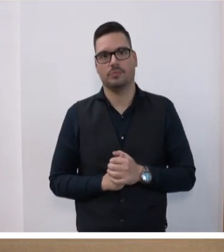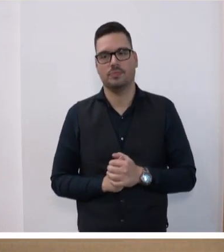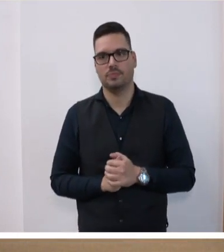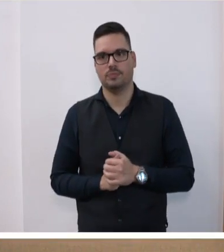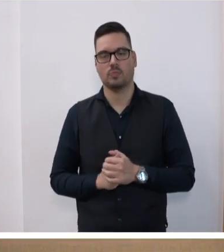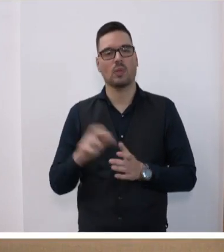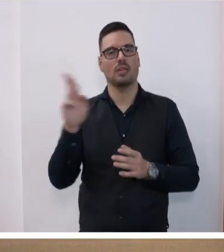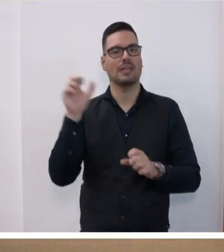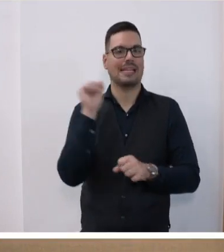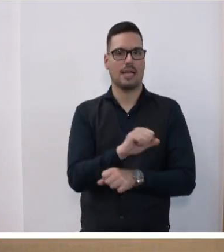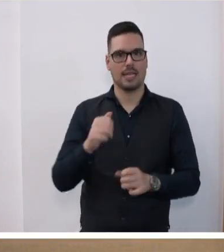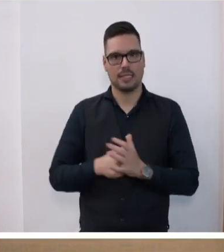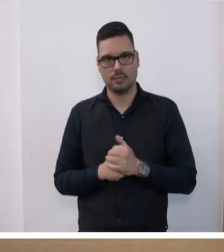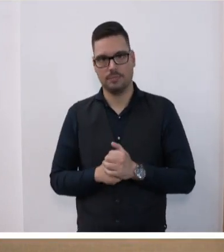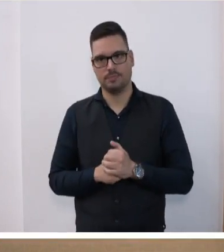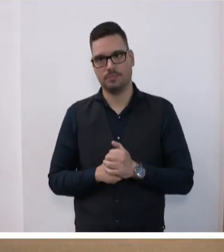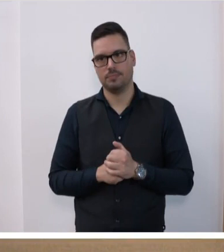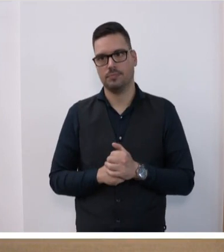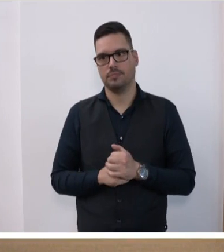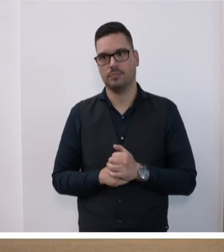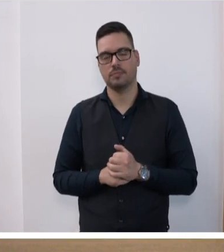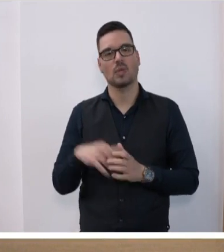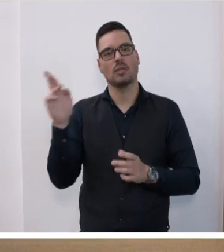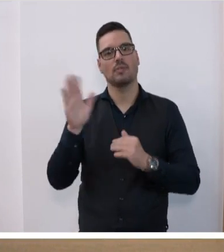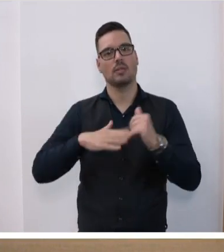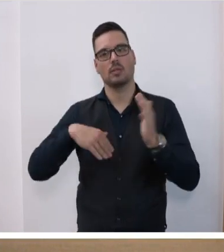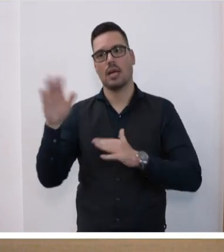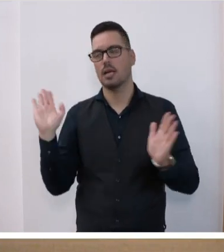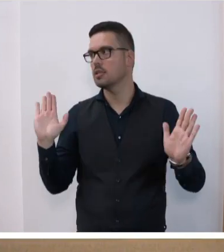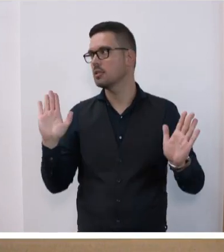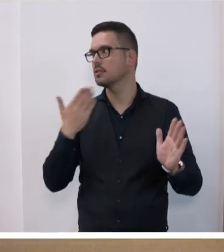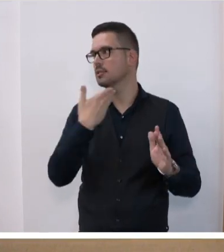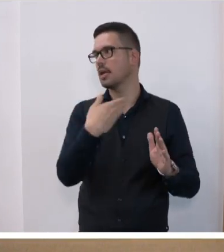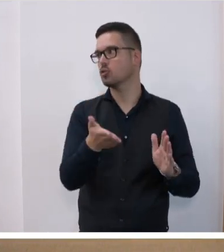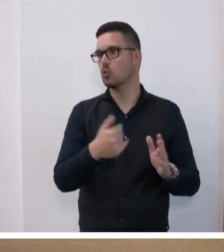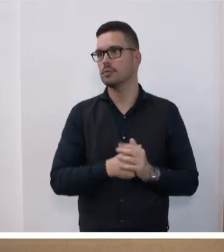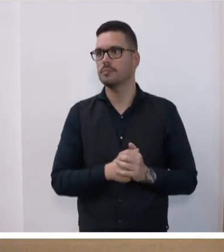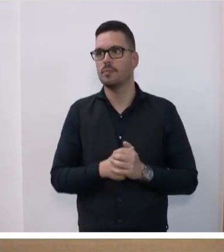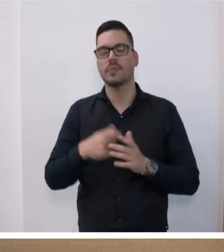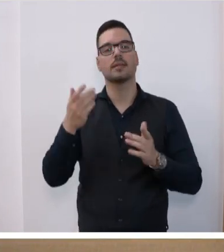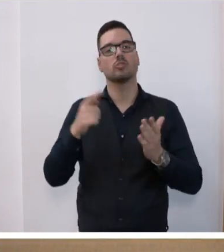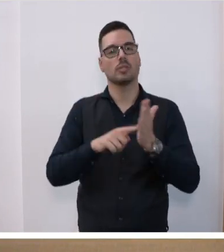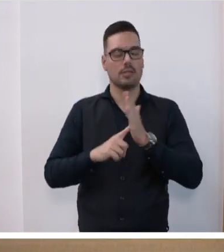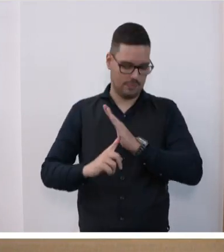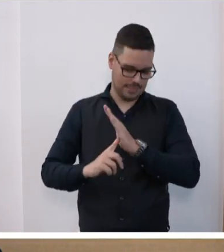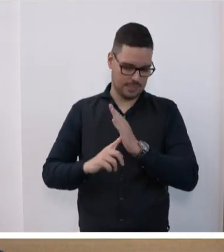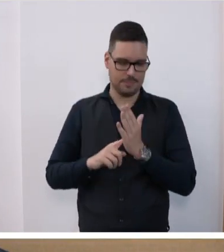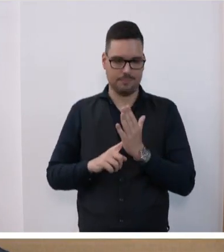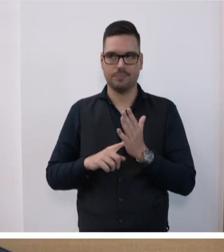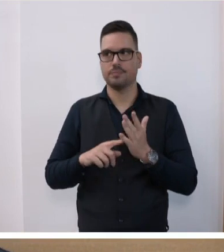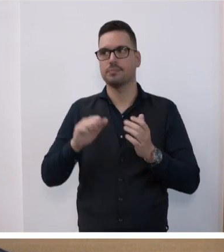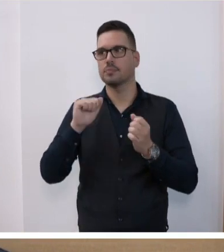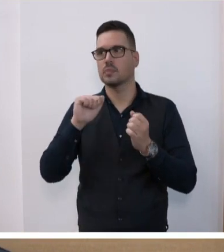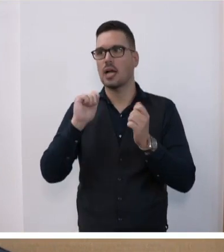Wer ist dagegen? Wer enthält sich? Vielen Dank. Ich stelle fest, dass der